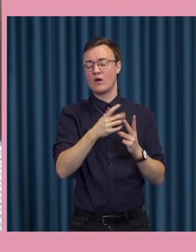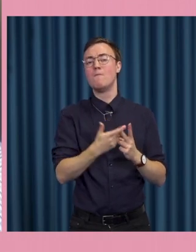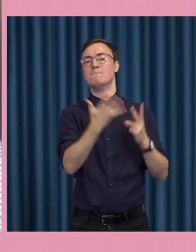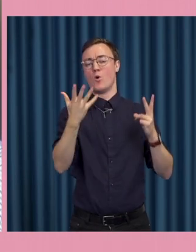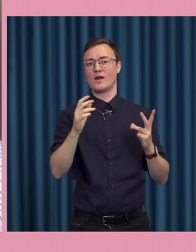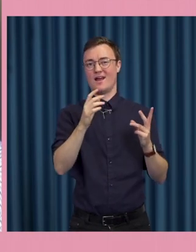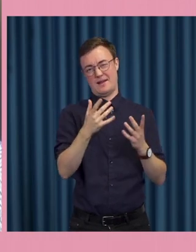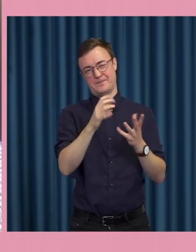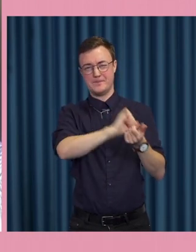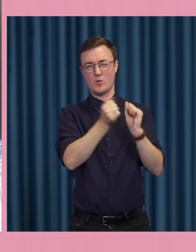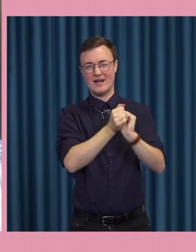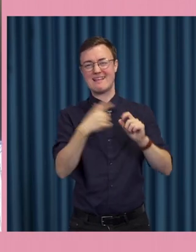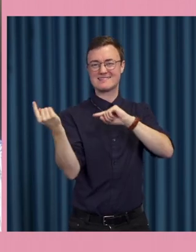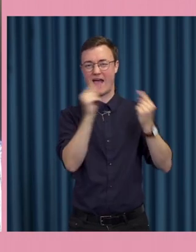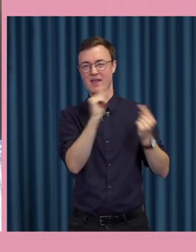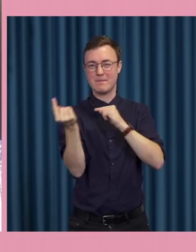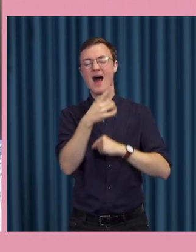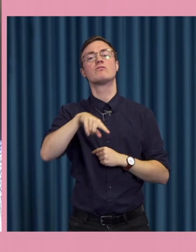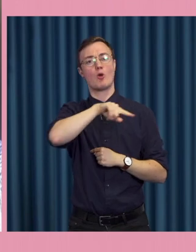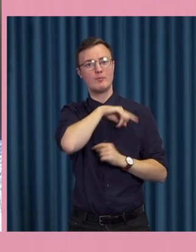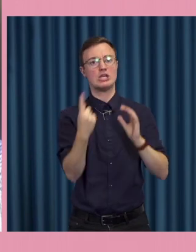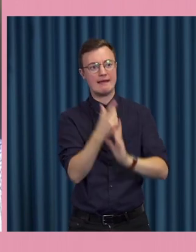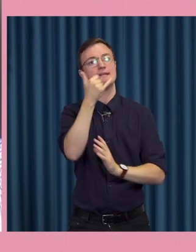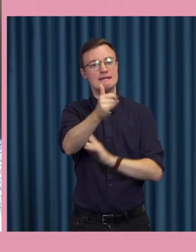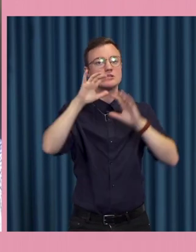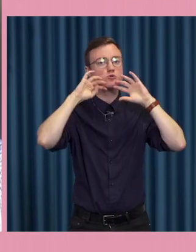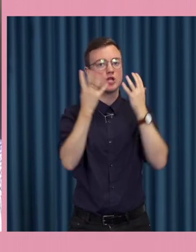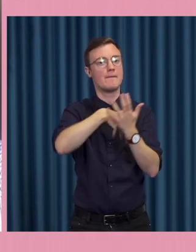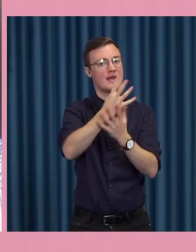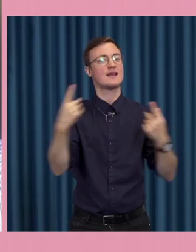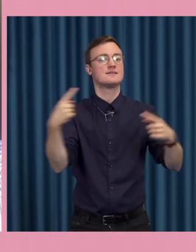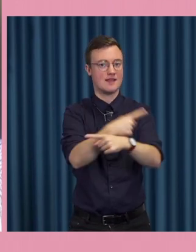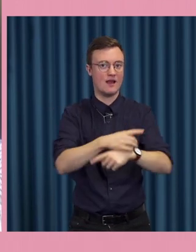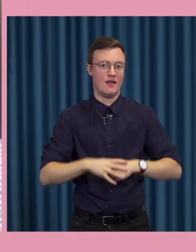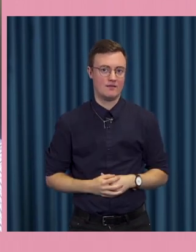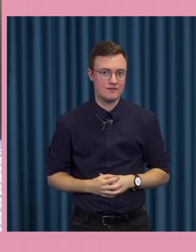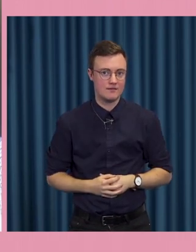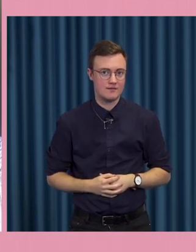politiska debatten på sociala medier så att